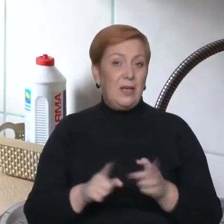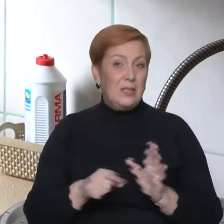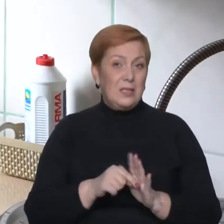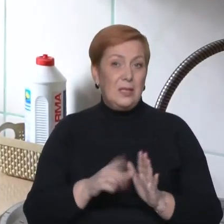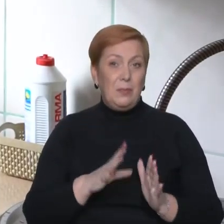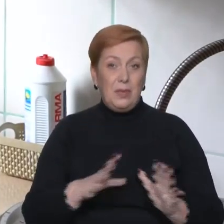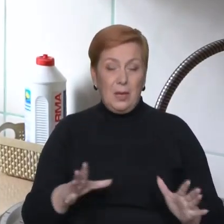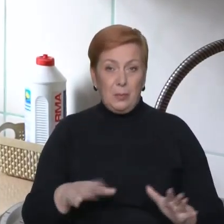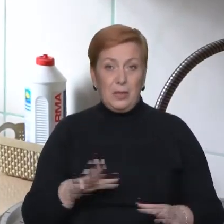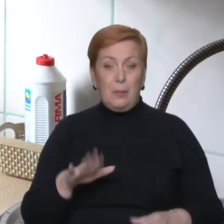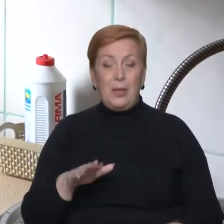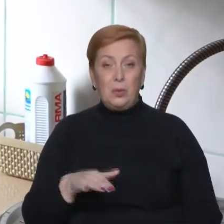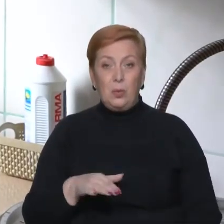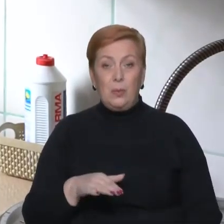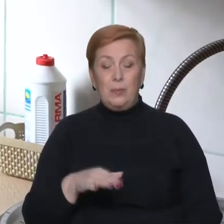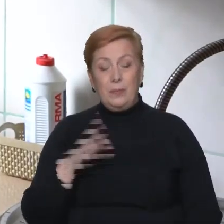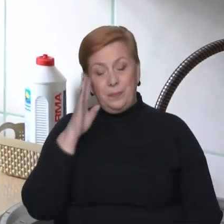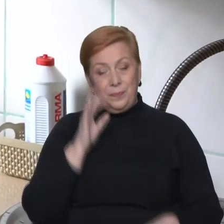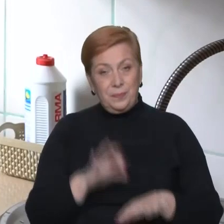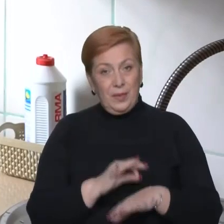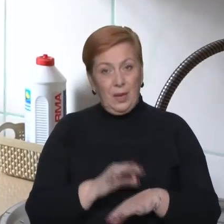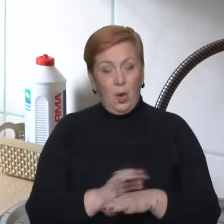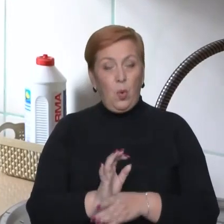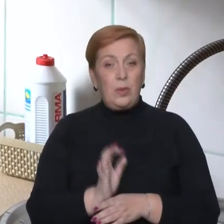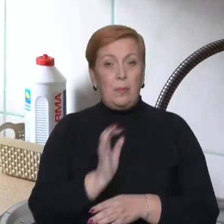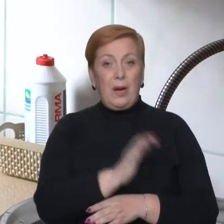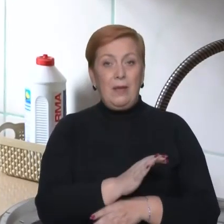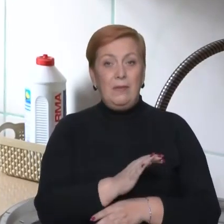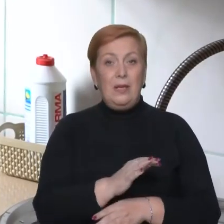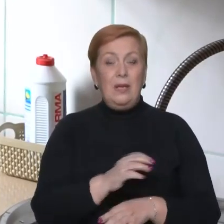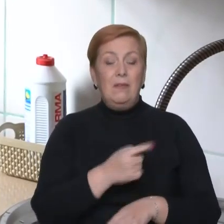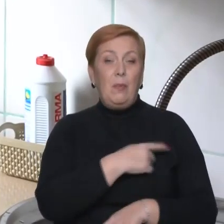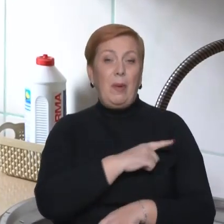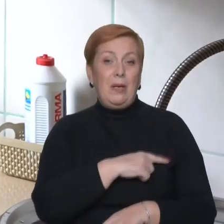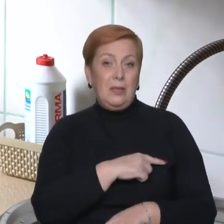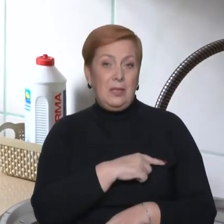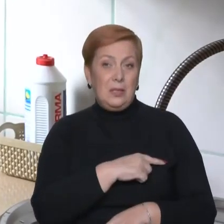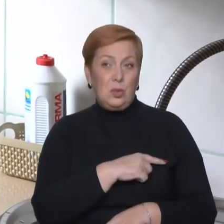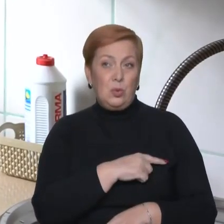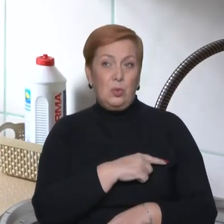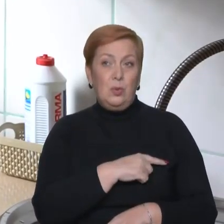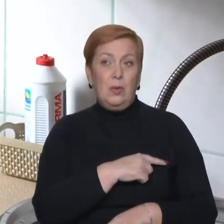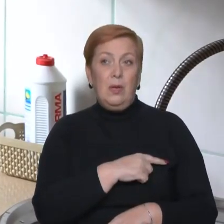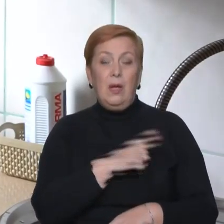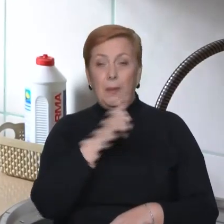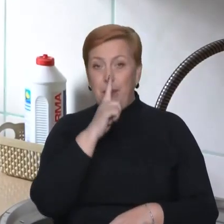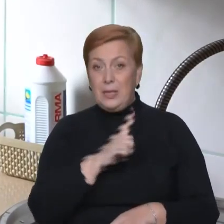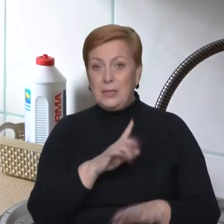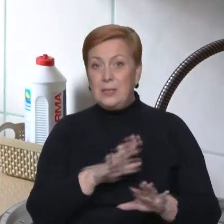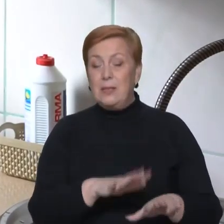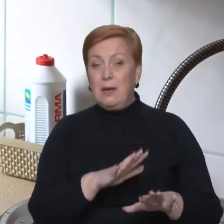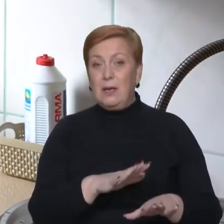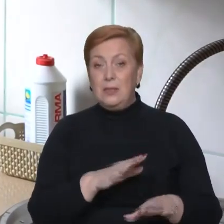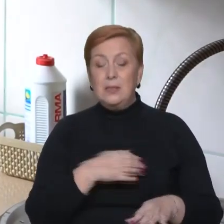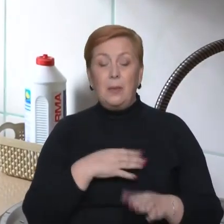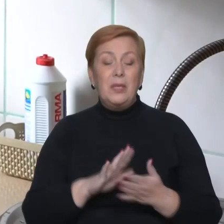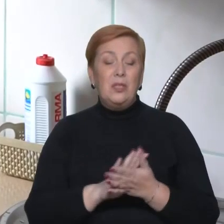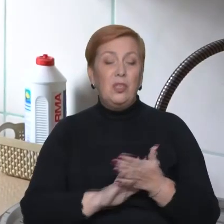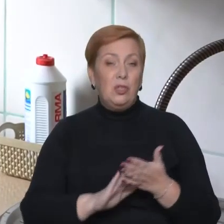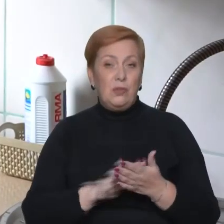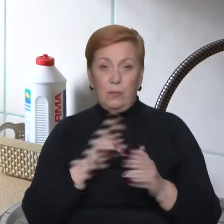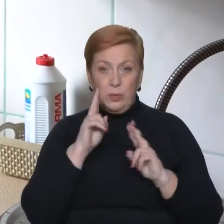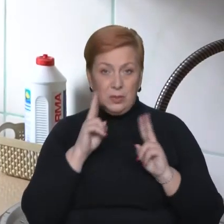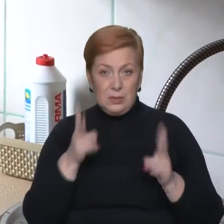Потім його відправили в лікарі. Він, як в лікарі знаходився місяць, ми нічого про нього не знали.